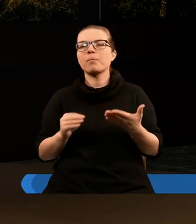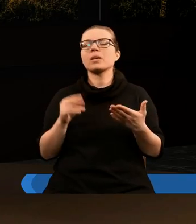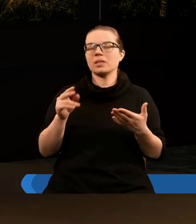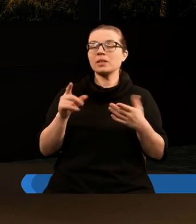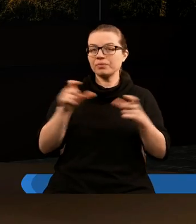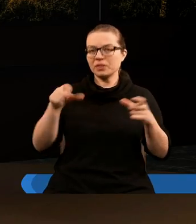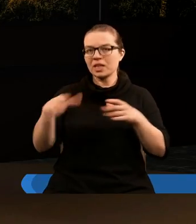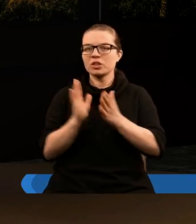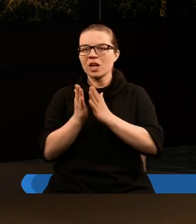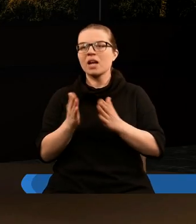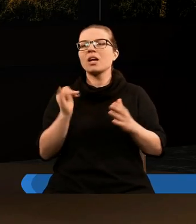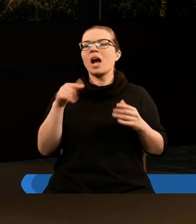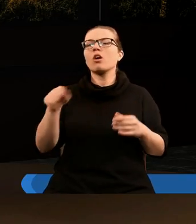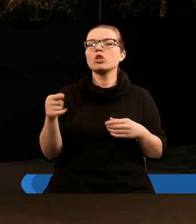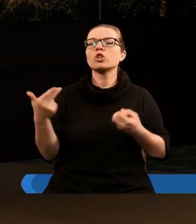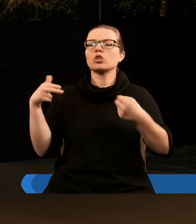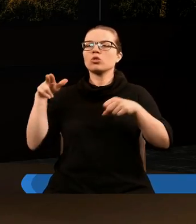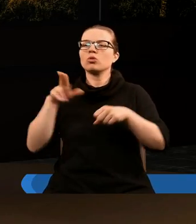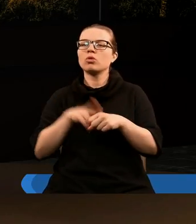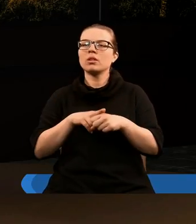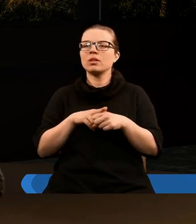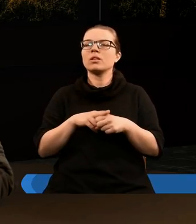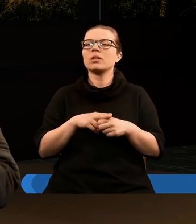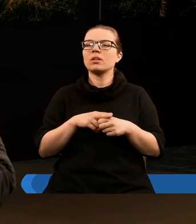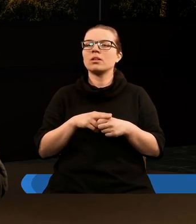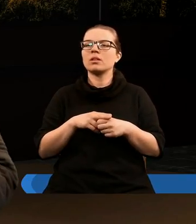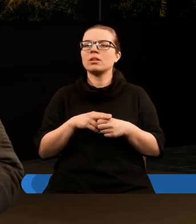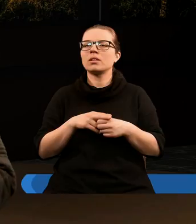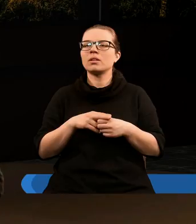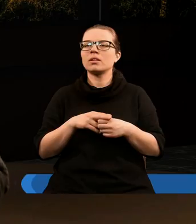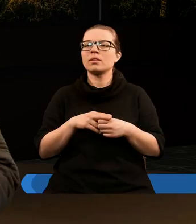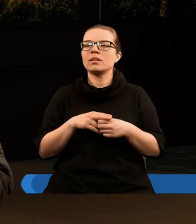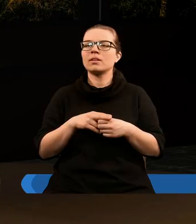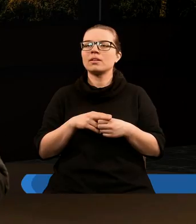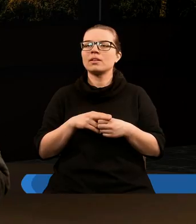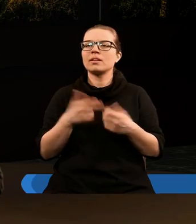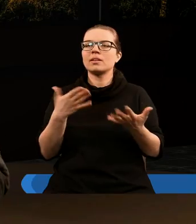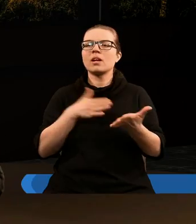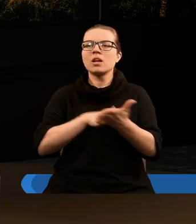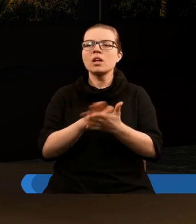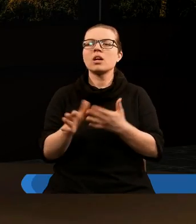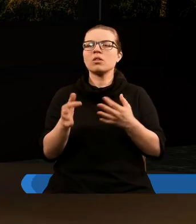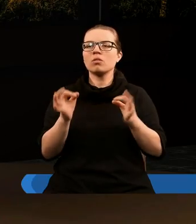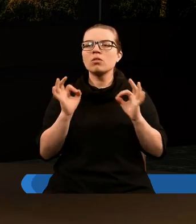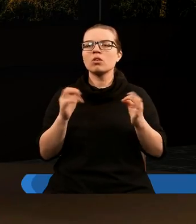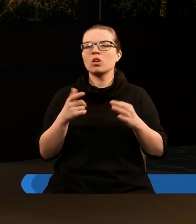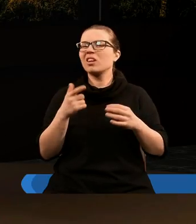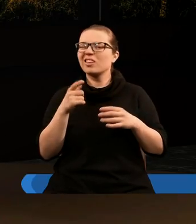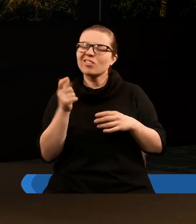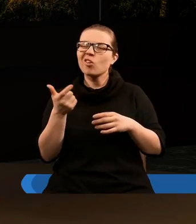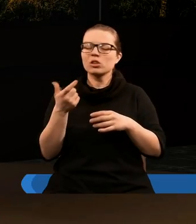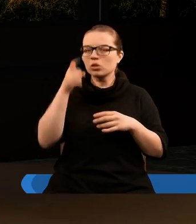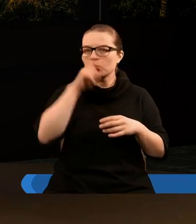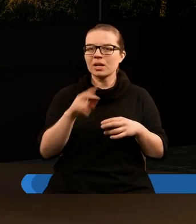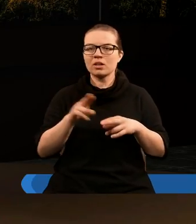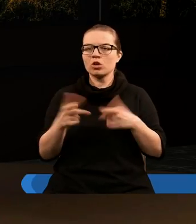kartach księgi jako ci, którzy zaczęli uprawiać nierząd duchowy,